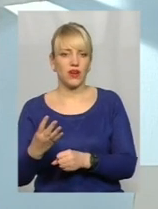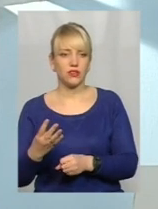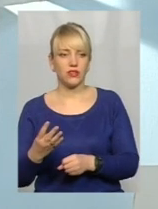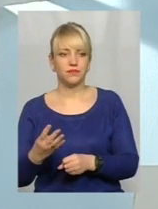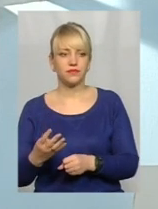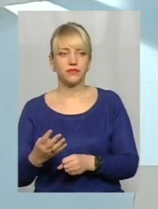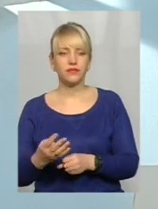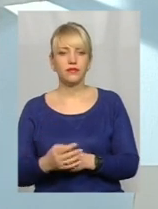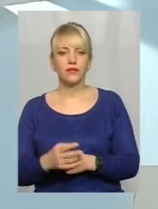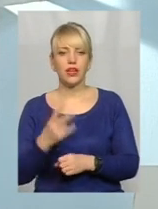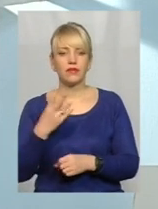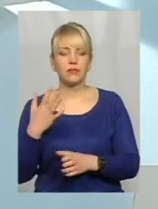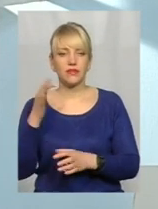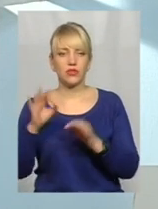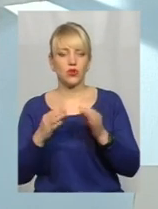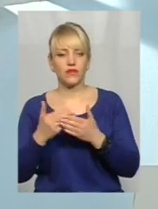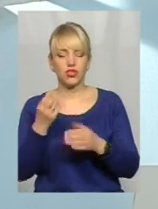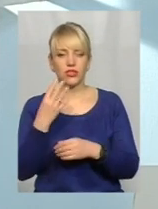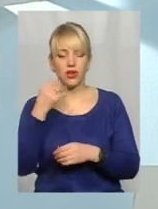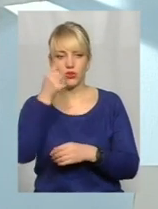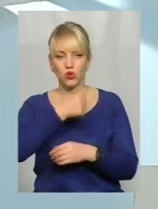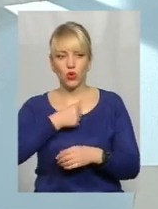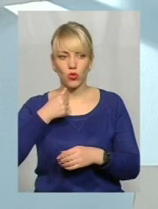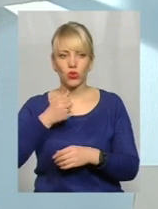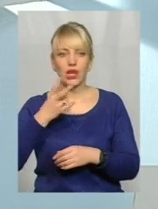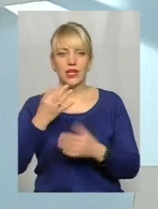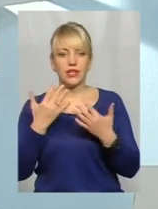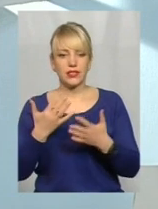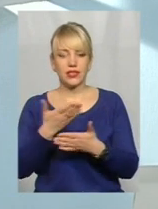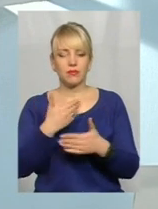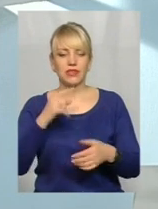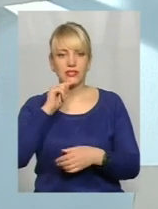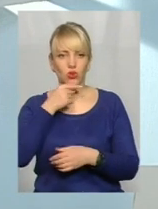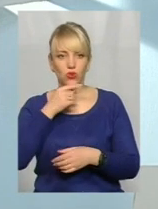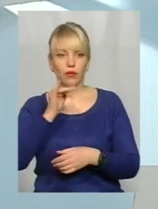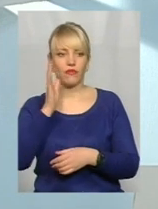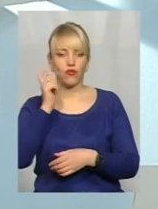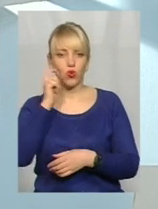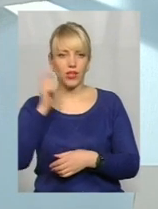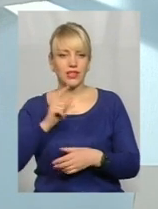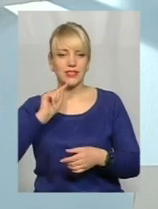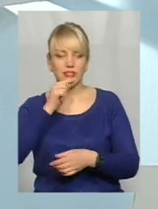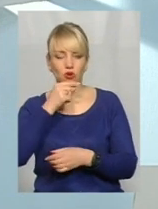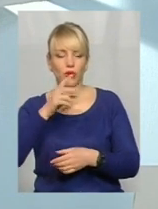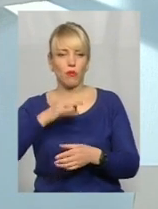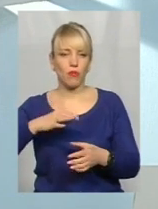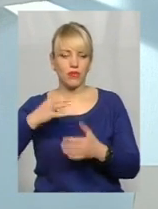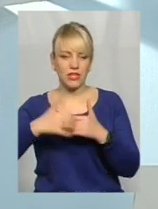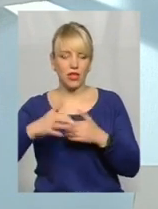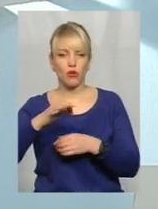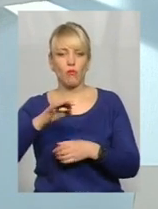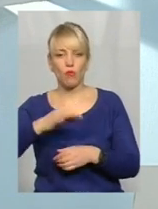25% від 2014 року, саме настільки ми зекономили і в Україні, і в середньому по області,